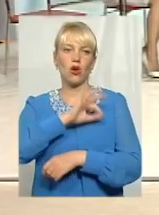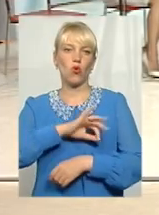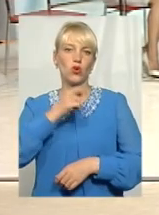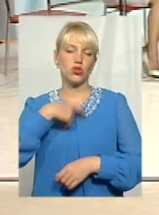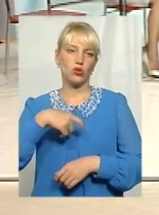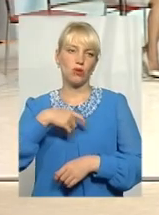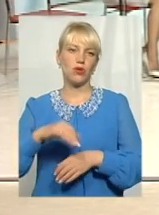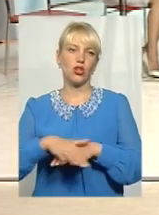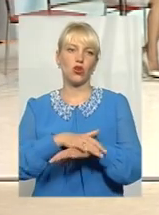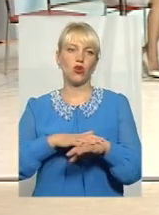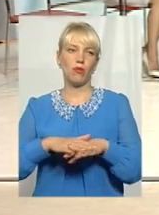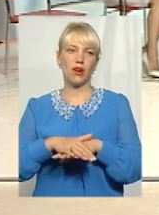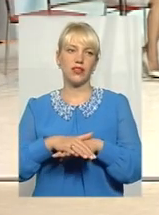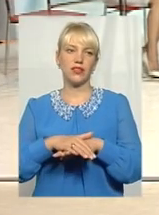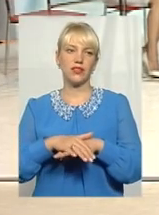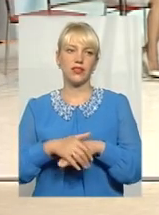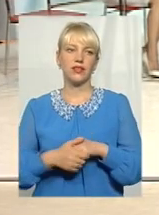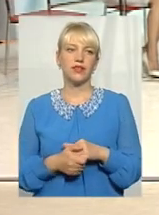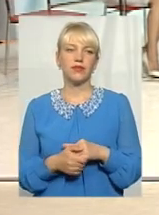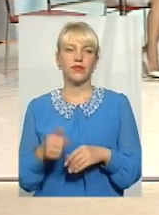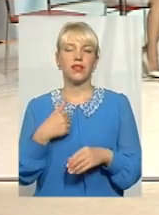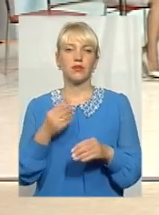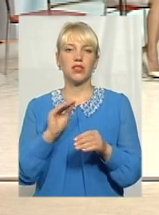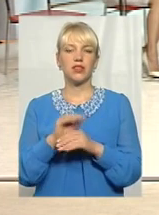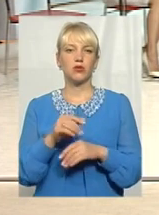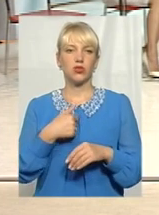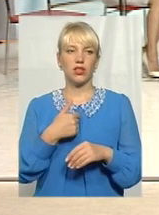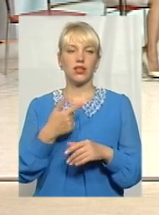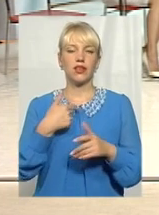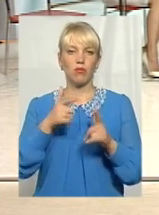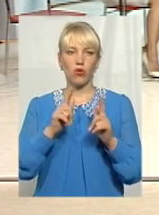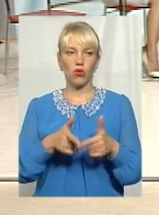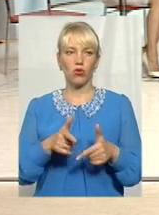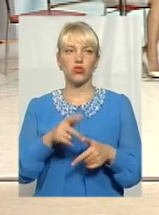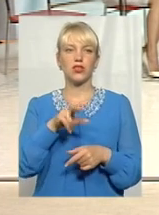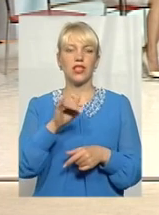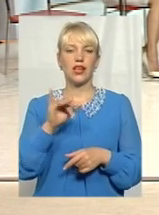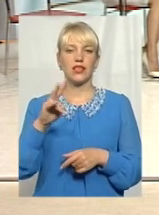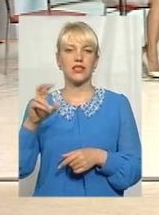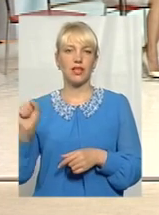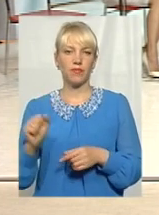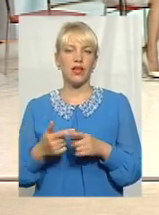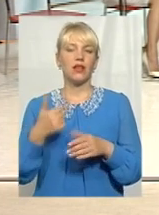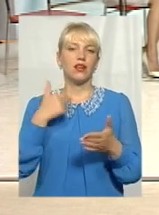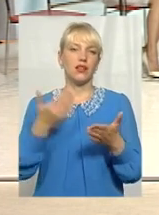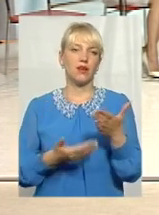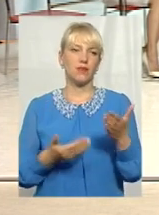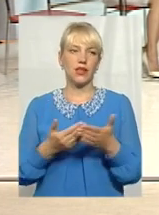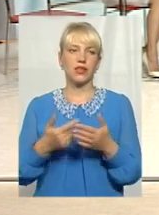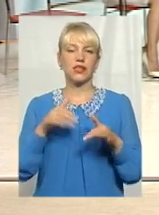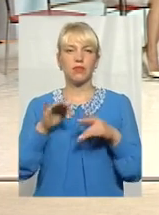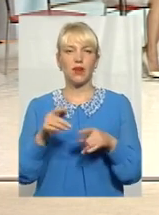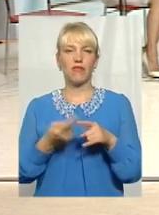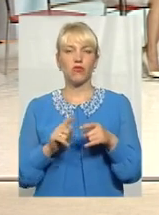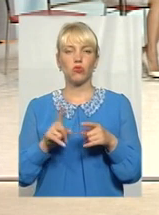собі, і громаді. Я би хотіла додати, я якоюсь мірою погоджуюсь з пані Ларисою. Справа в тому, що сама ця